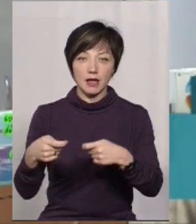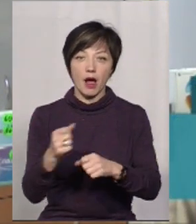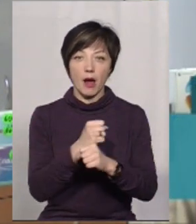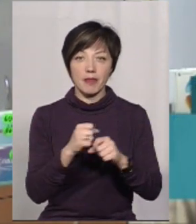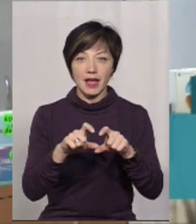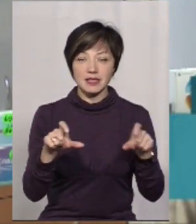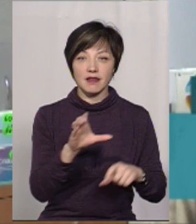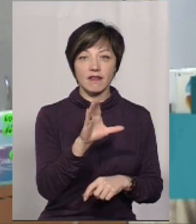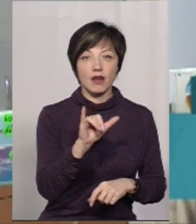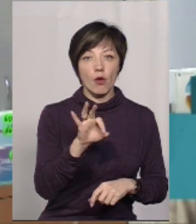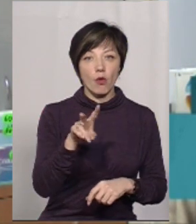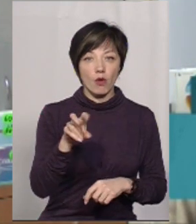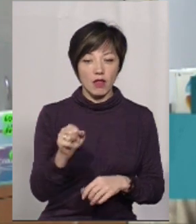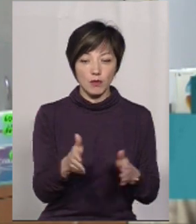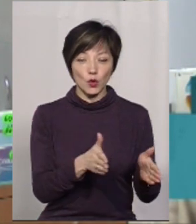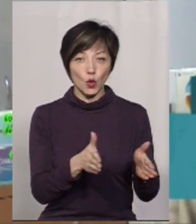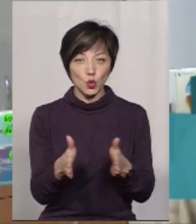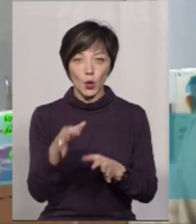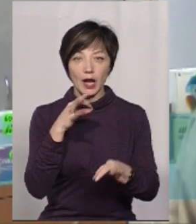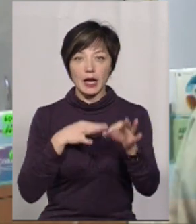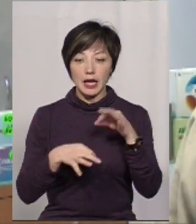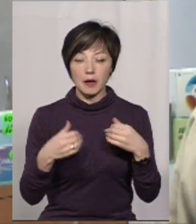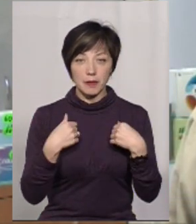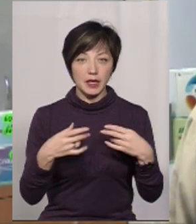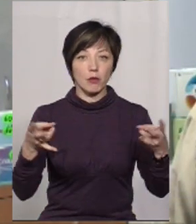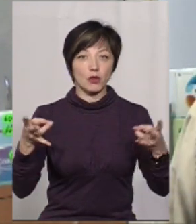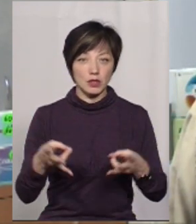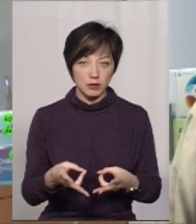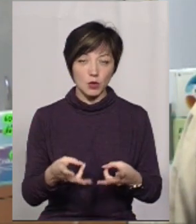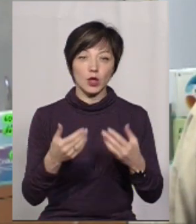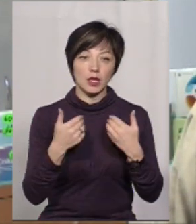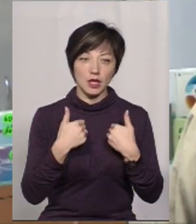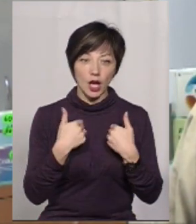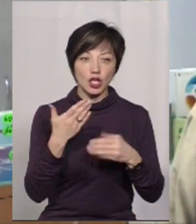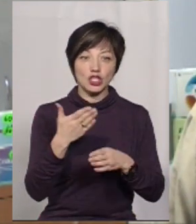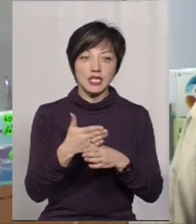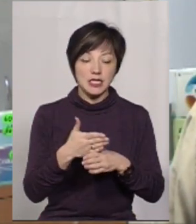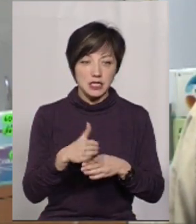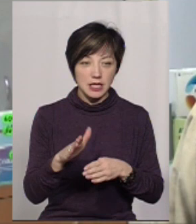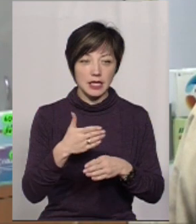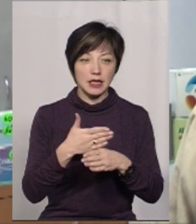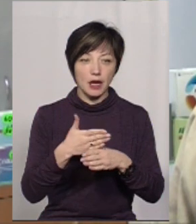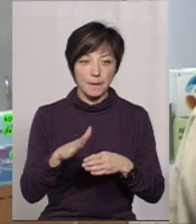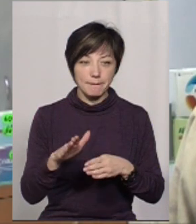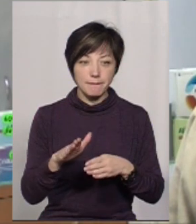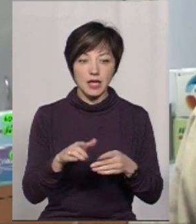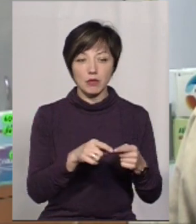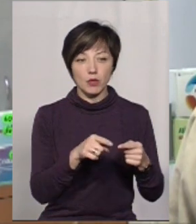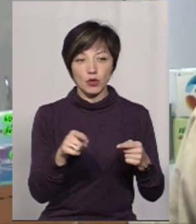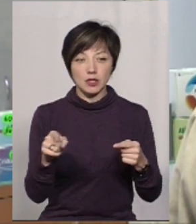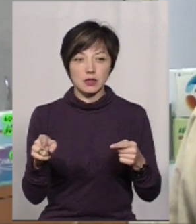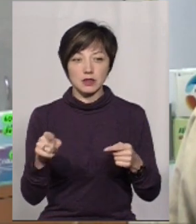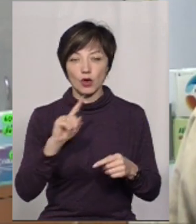готують ліки, які мені потрібні. І я частинами, звісно, протягом